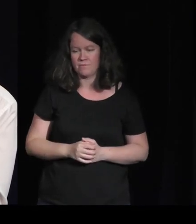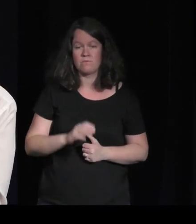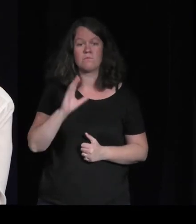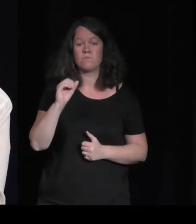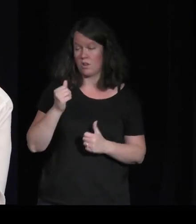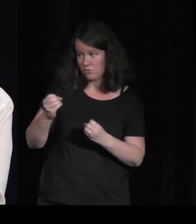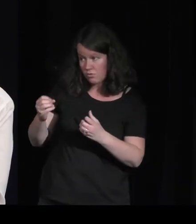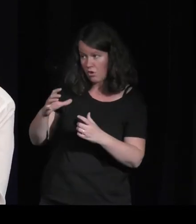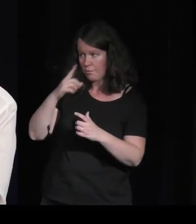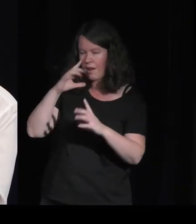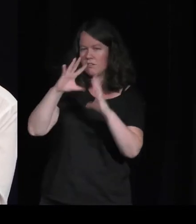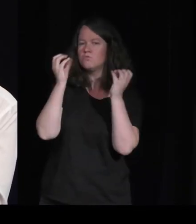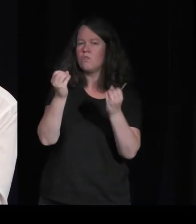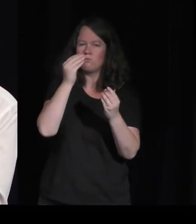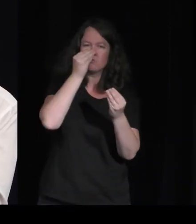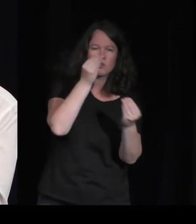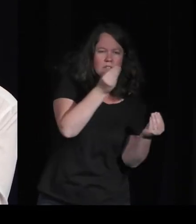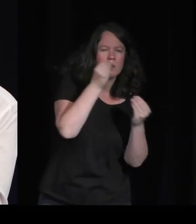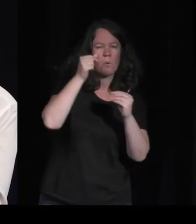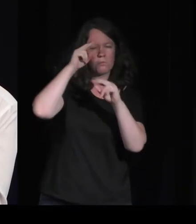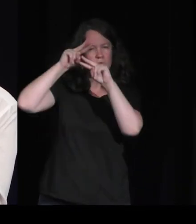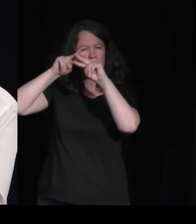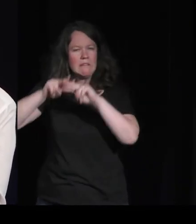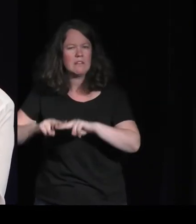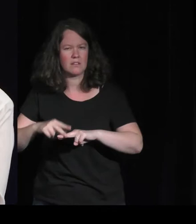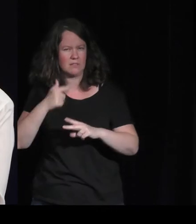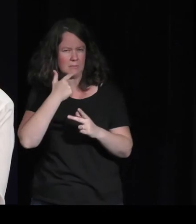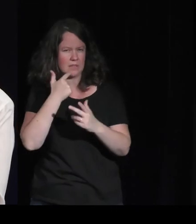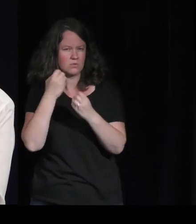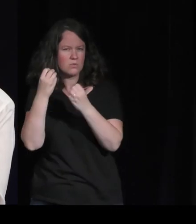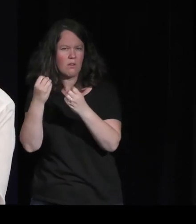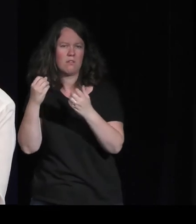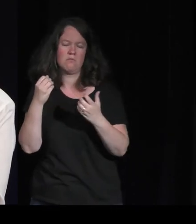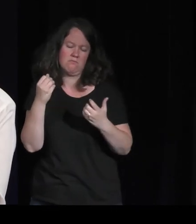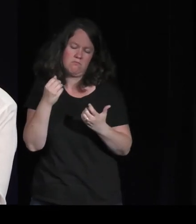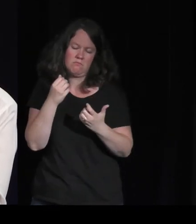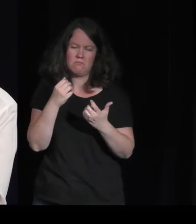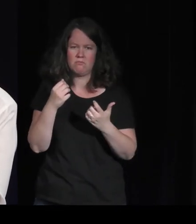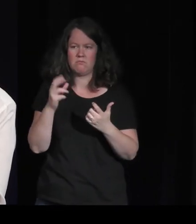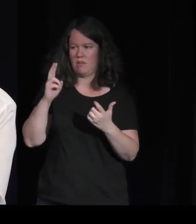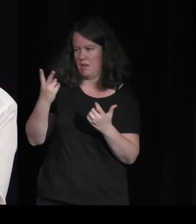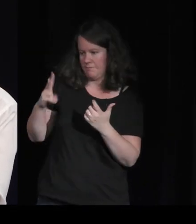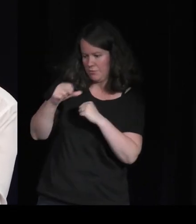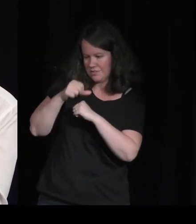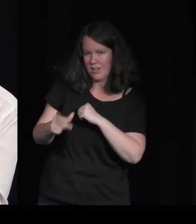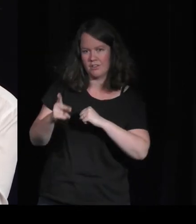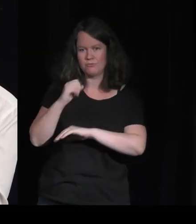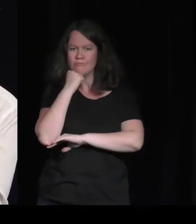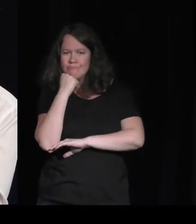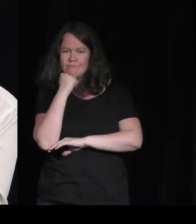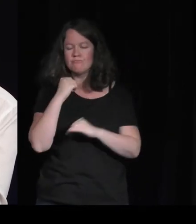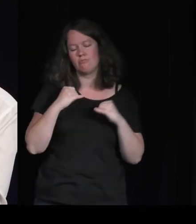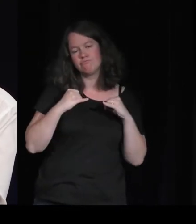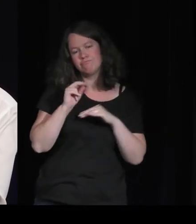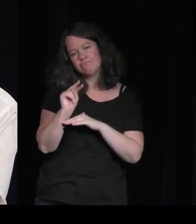que vous représentez dans Dordogne, je reviens sur cet aspect contemplatif aussi,'est-à-dire que visuellement, c'est